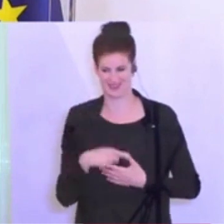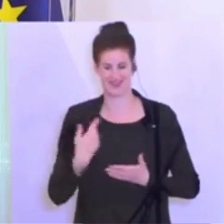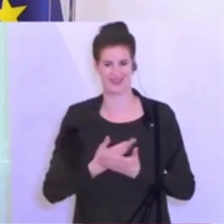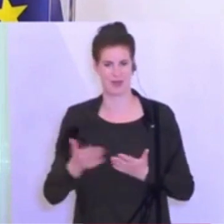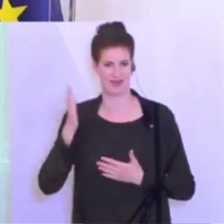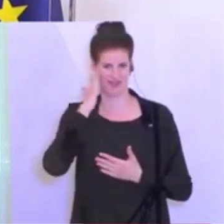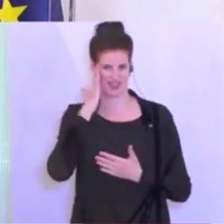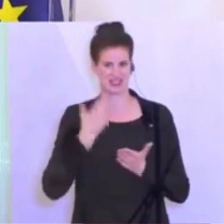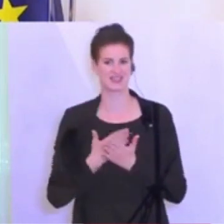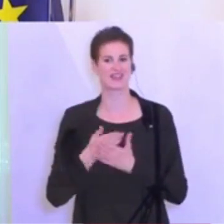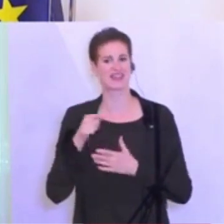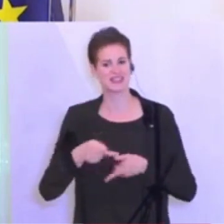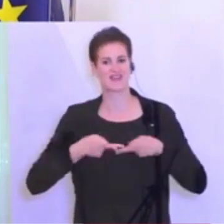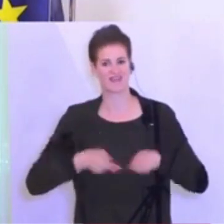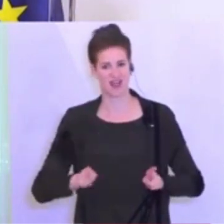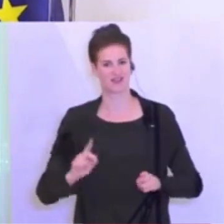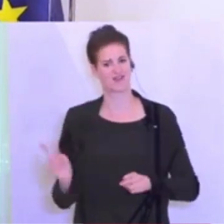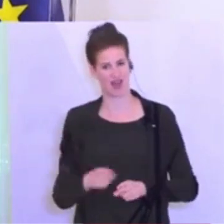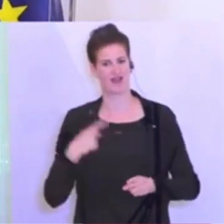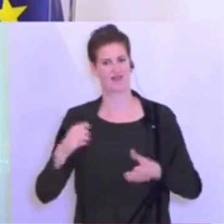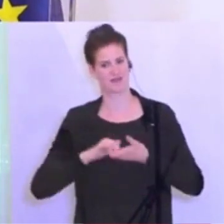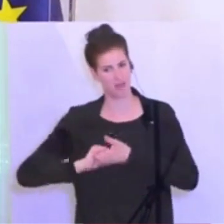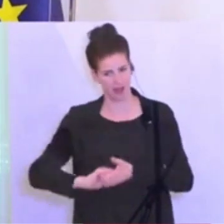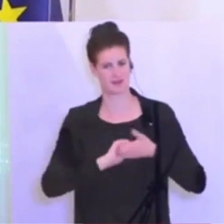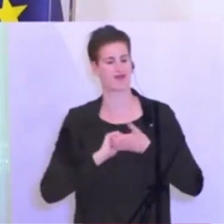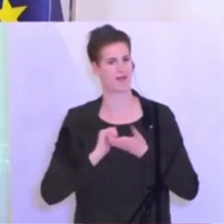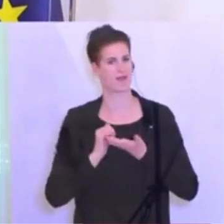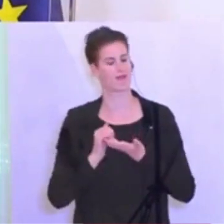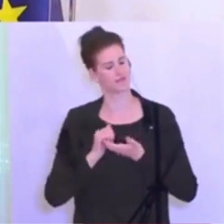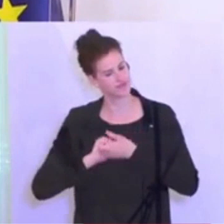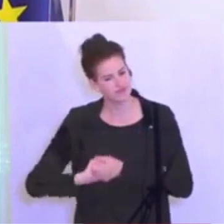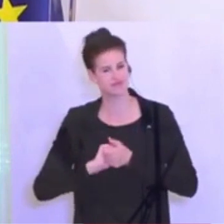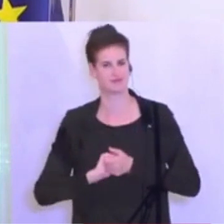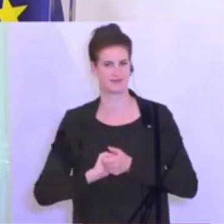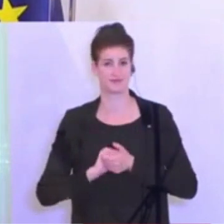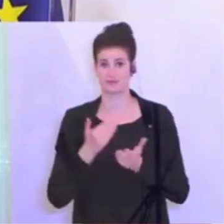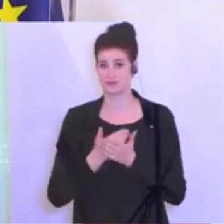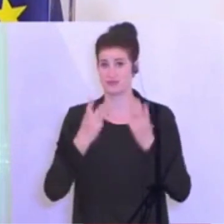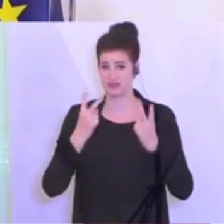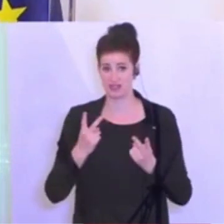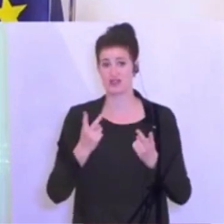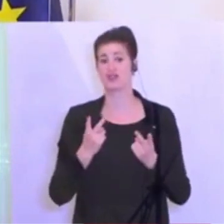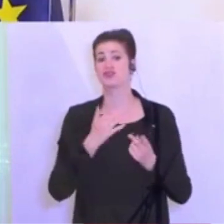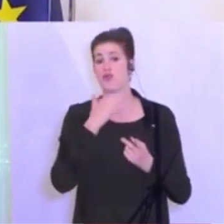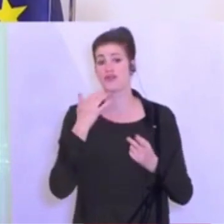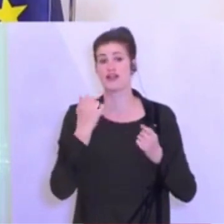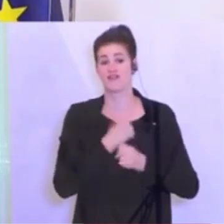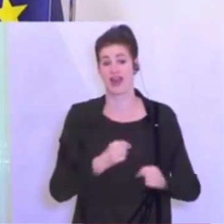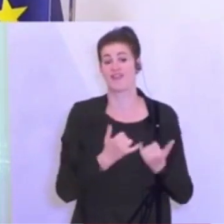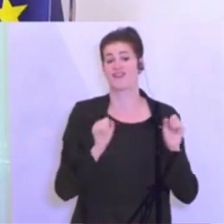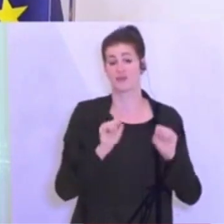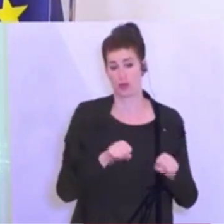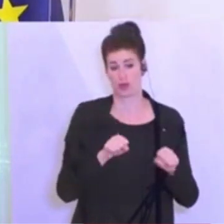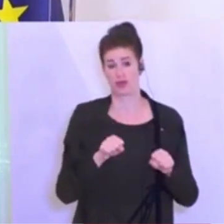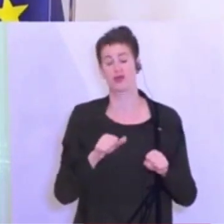bestmöglich gemeinsam überstehen müssen. Und da gilt einfach so viel Freiheit wie möglich, so viel Eigenverantwortung wie notwendig. Und ja,